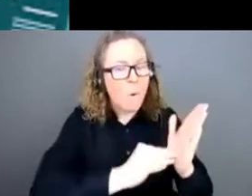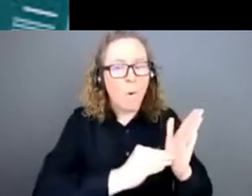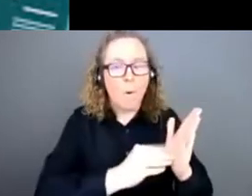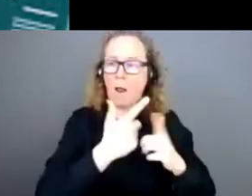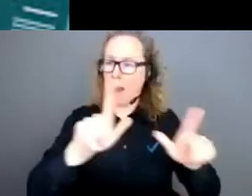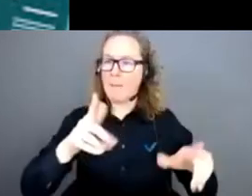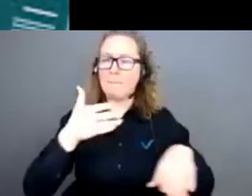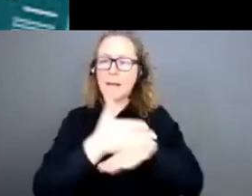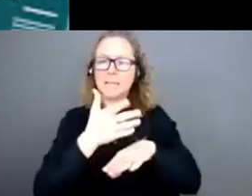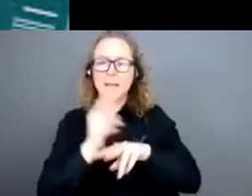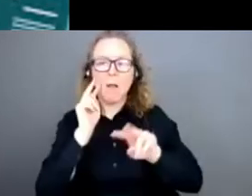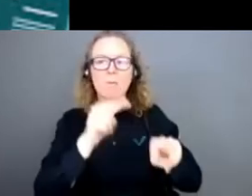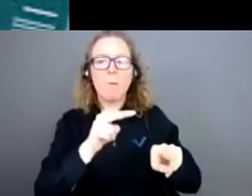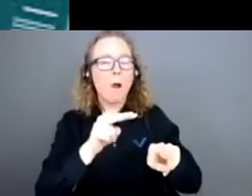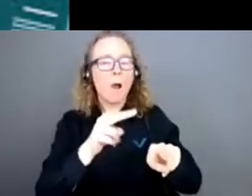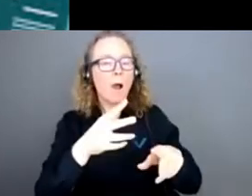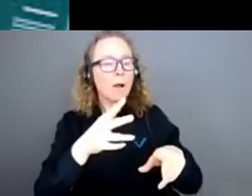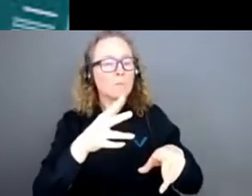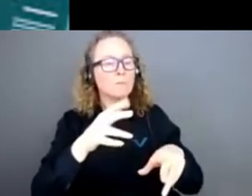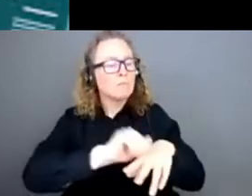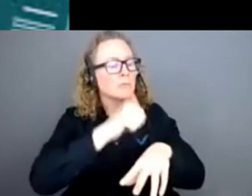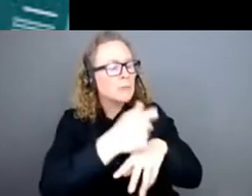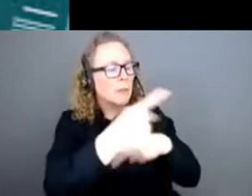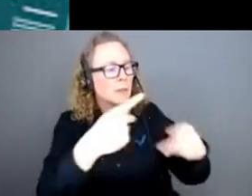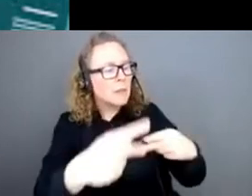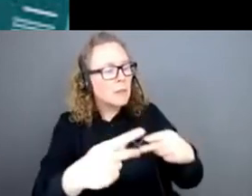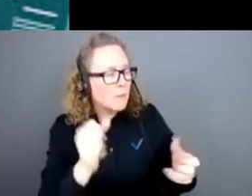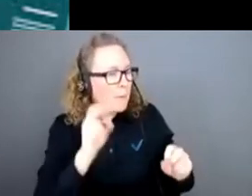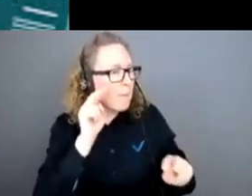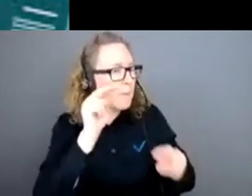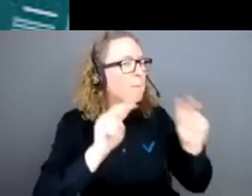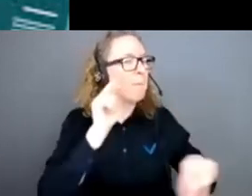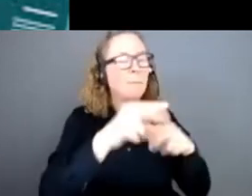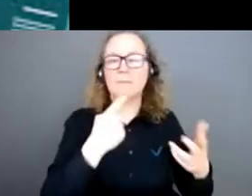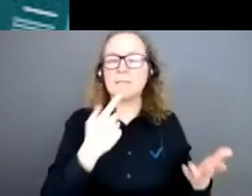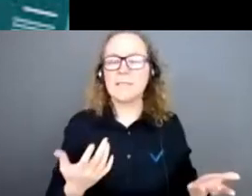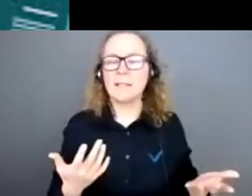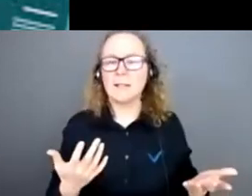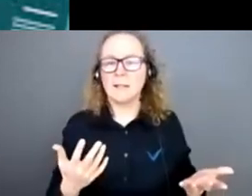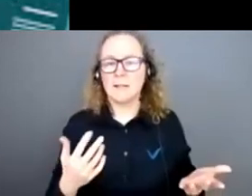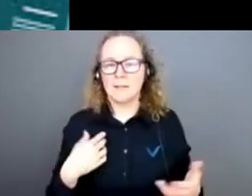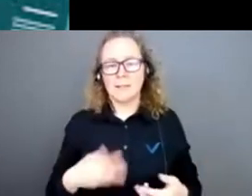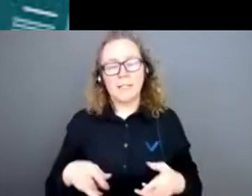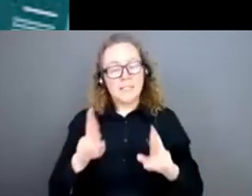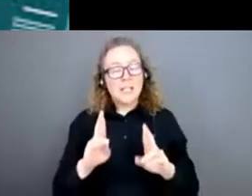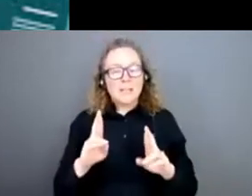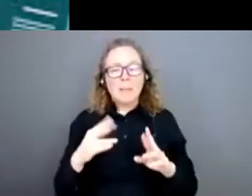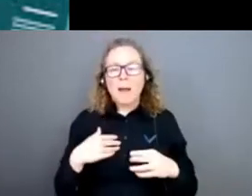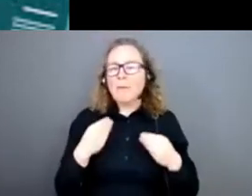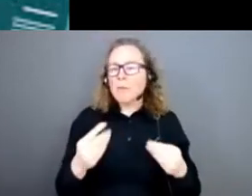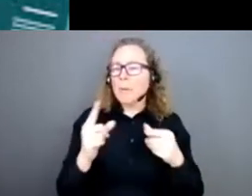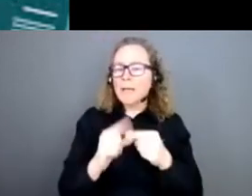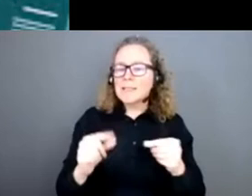respectifs et disons que j'espère que ma petite entrée sur l'altruisme efficace